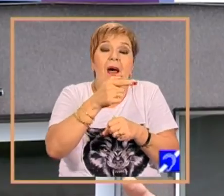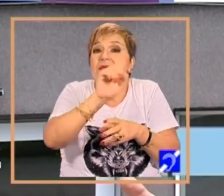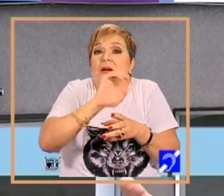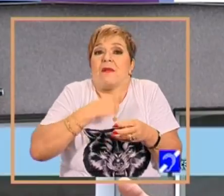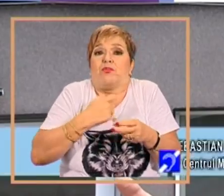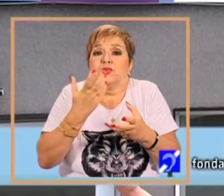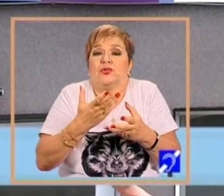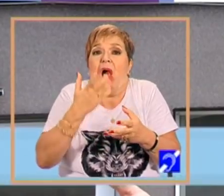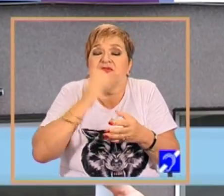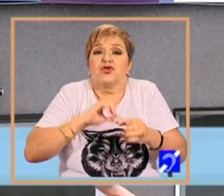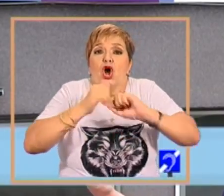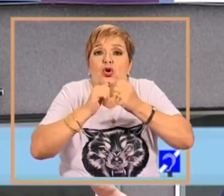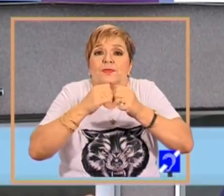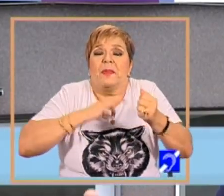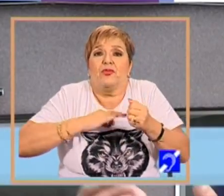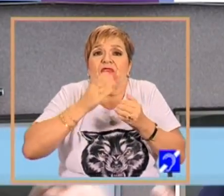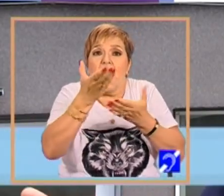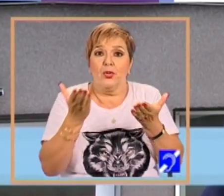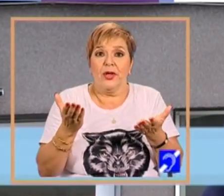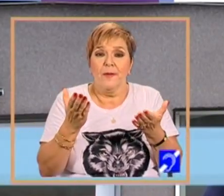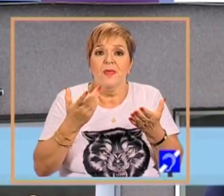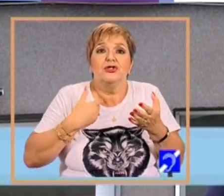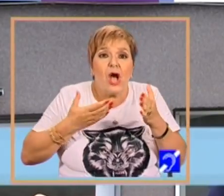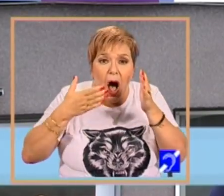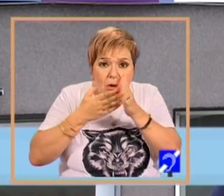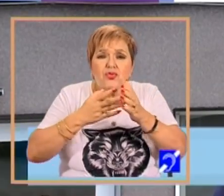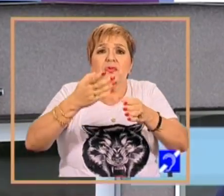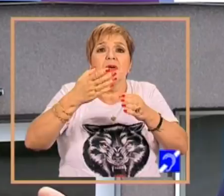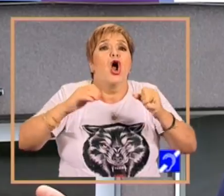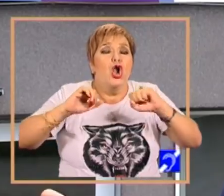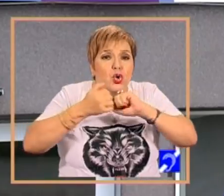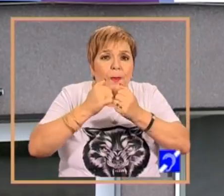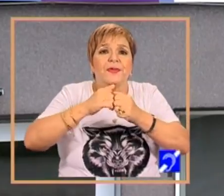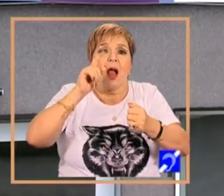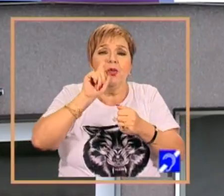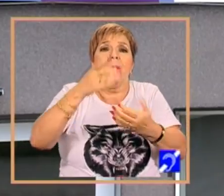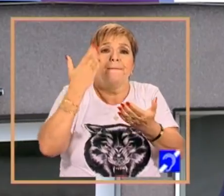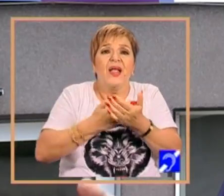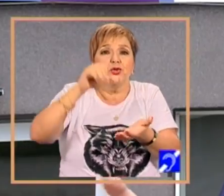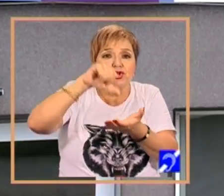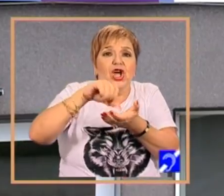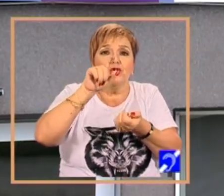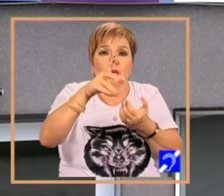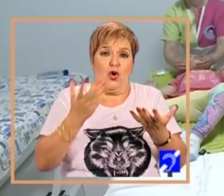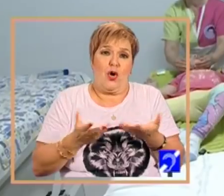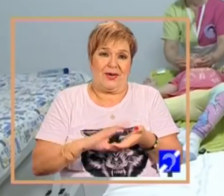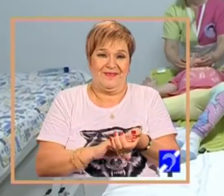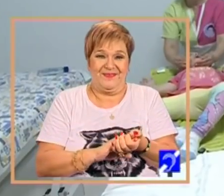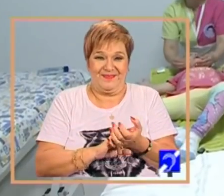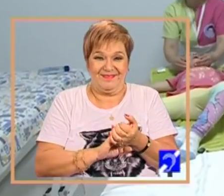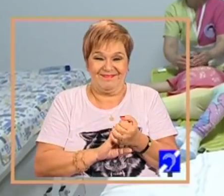pentru fetița mea și s-a transformat în lupta mea pentru centrul nostru al tuturor copiilor.